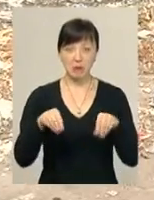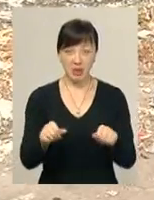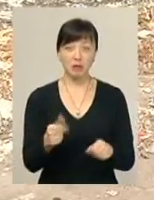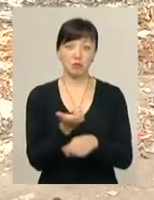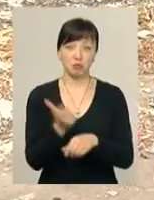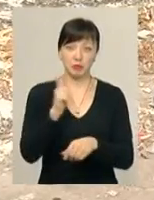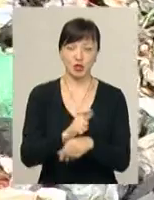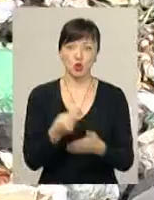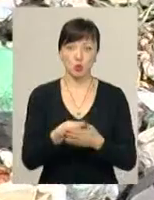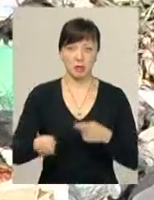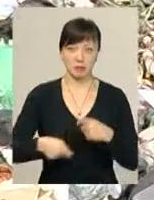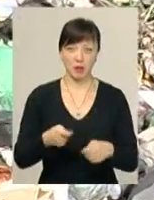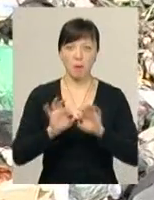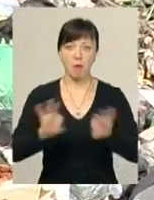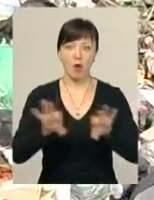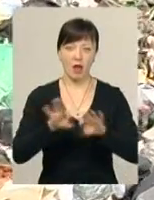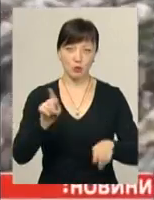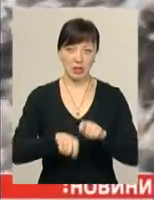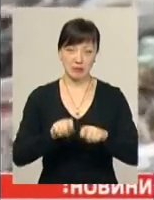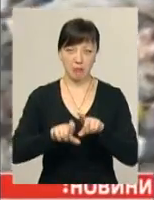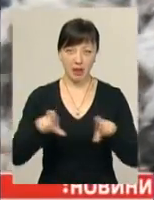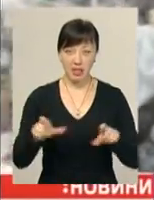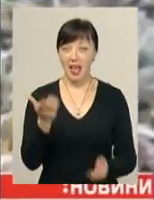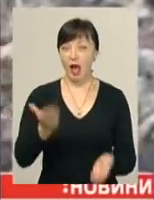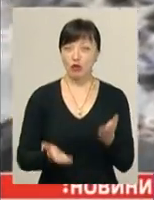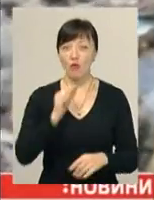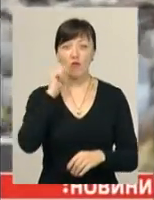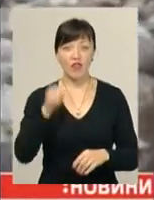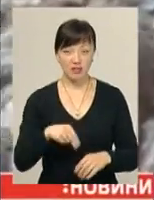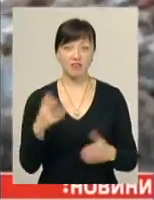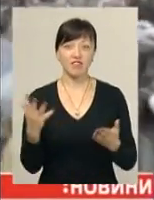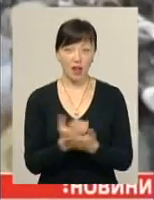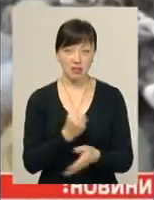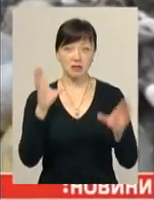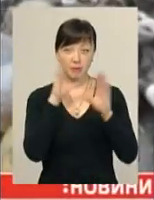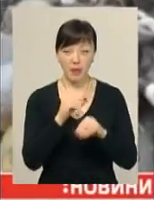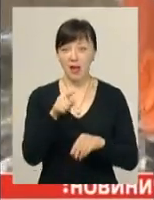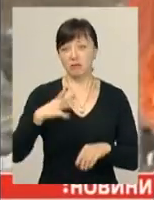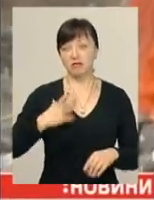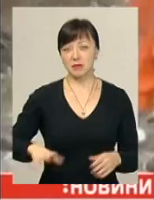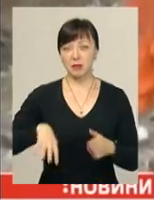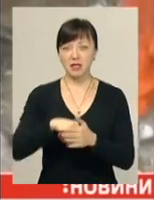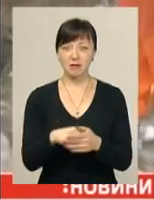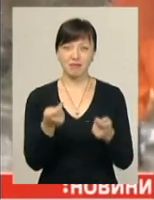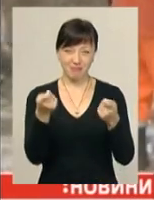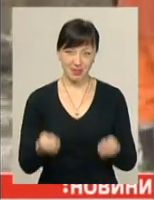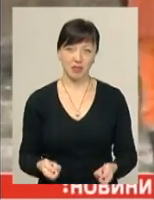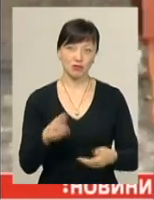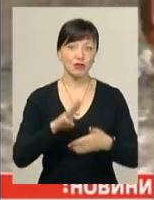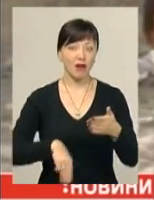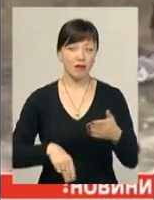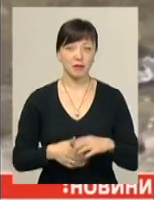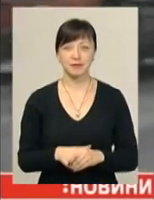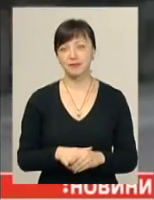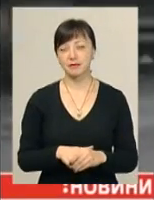сума збитків, пояснюють у екологічній інспекції. Тож, якщо виних і вдасться знайти, їм доведеться сплатити зовсім мізерний